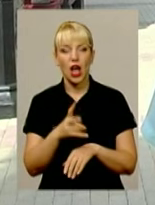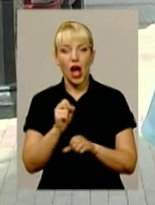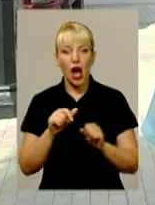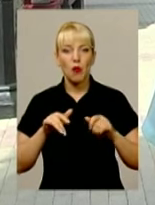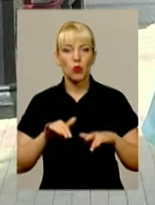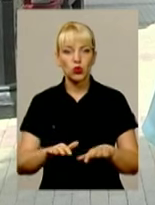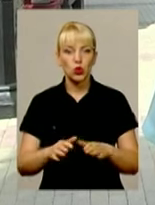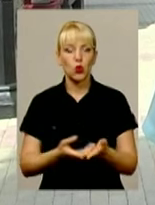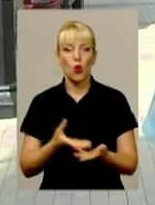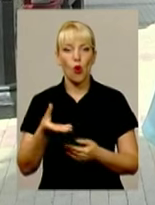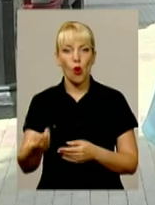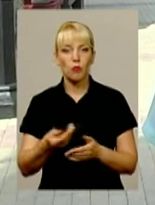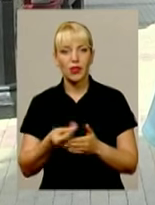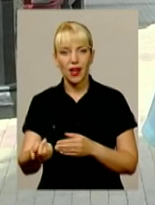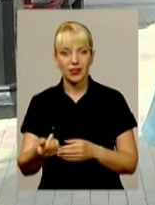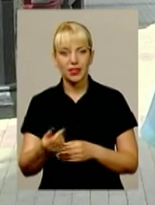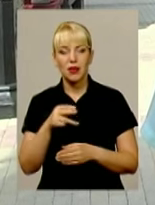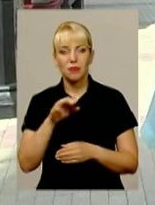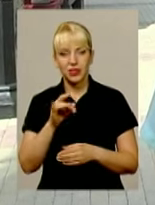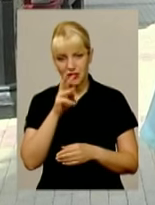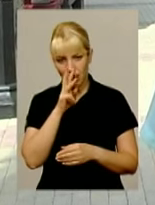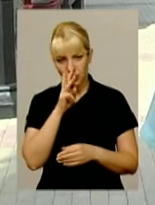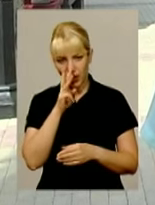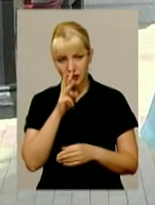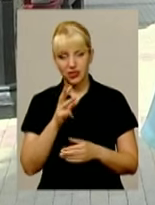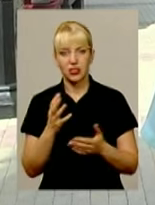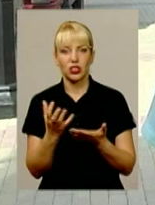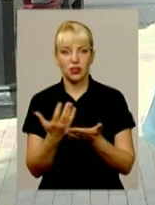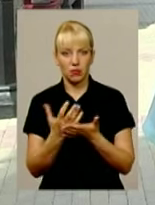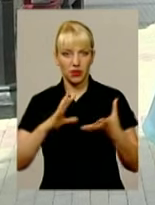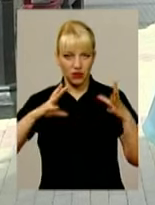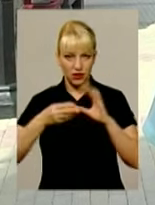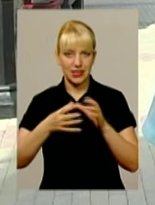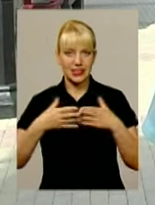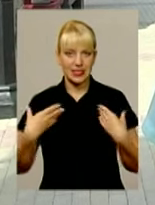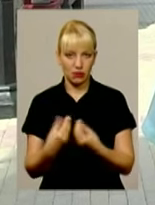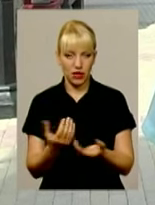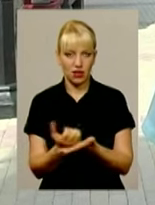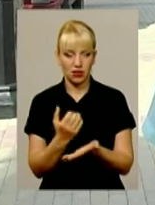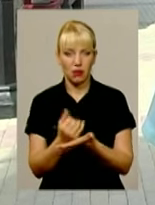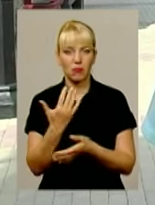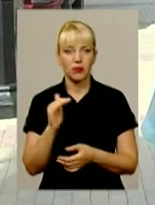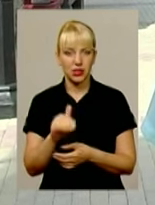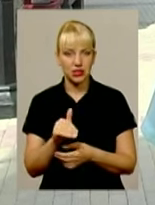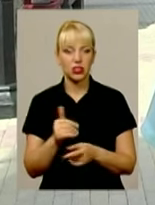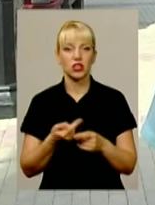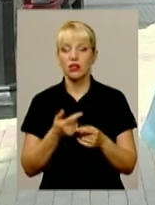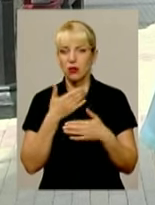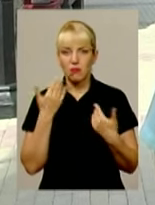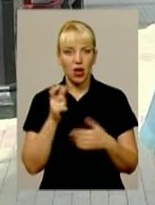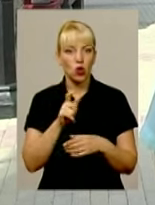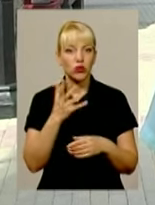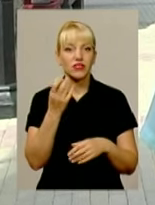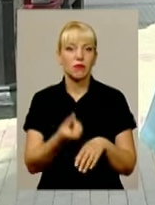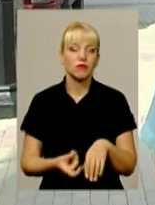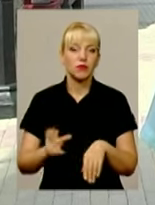при зарплаті дохідної частини сім'ї в 5 тисяч гривень немає. Люди переплатили вже порядка 50-60